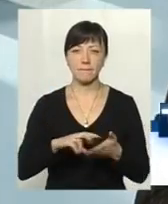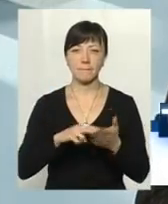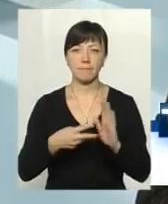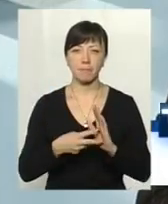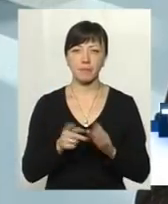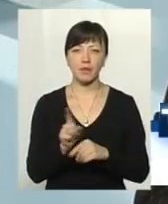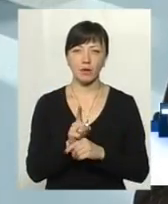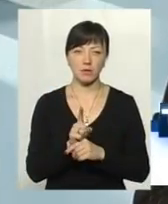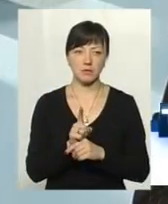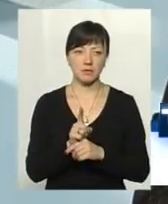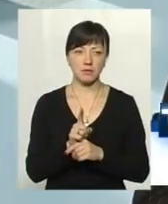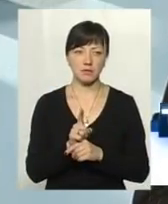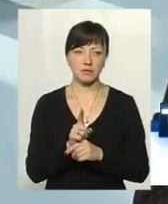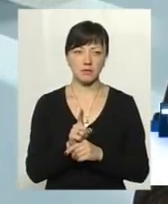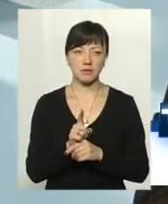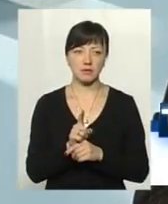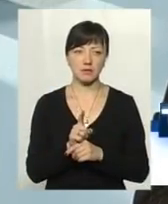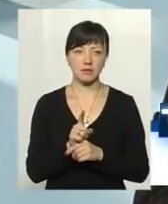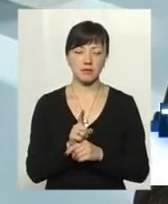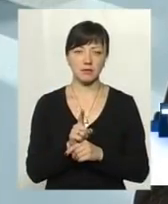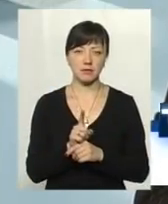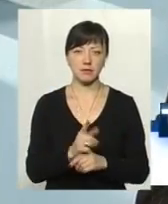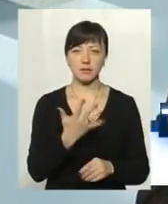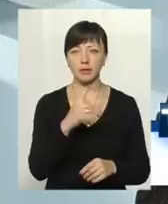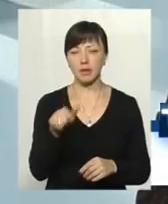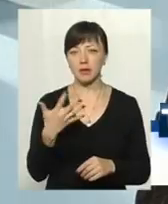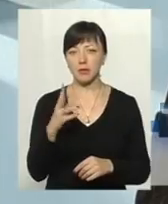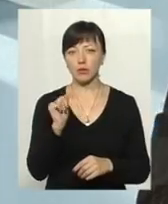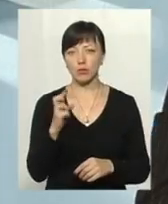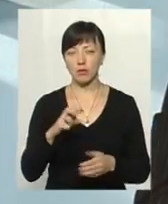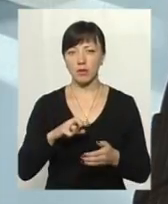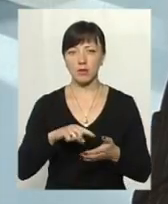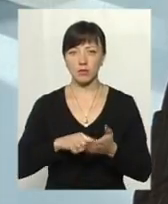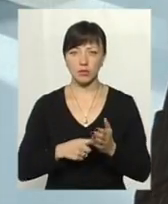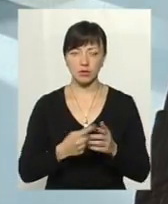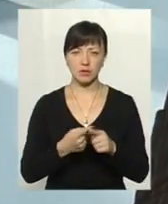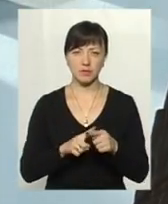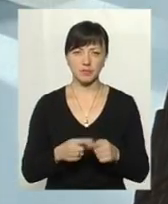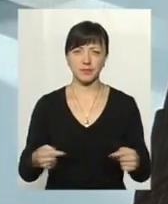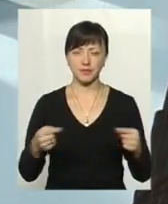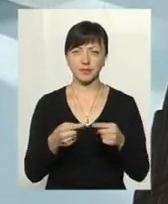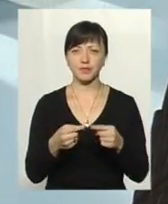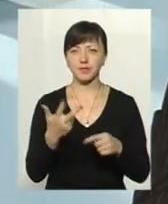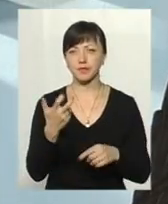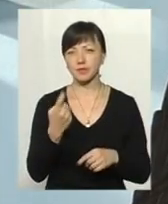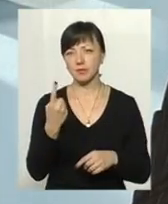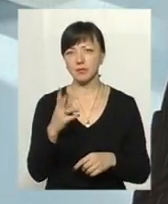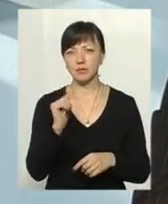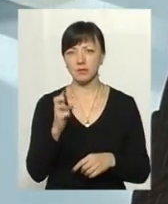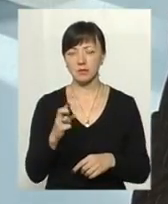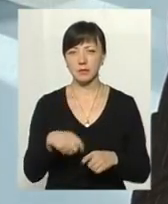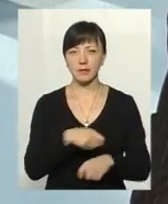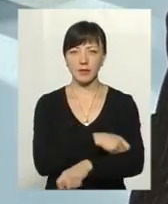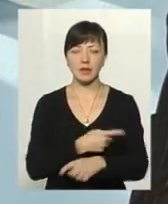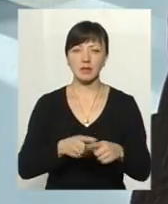передбачена норма, там, наприклад, 5,5 кубометрів газу, множиться на це і от її визначається 301 кубометр газу.